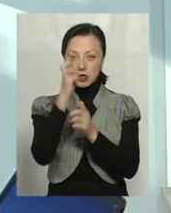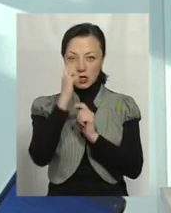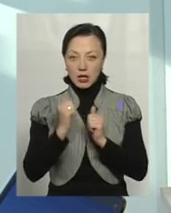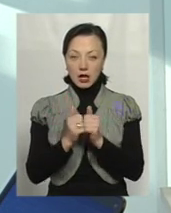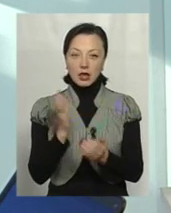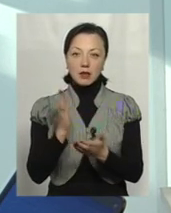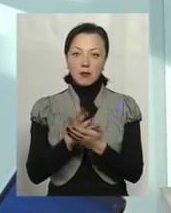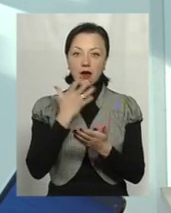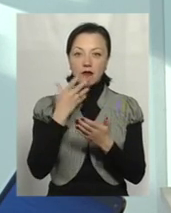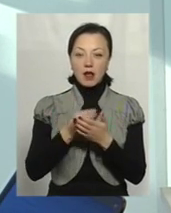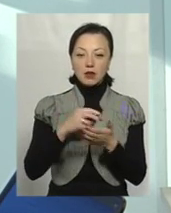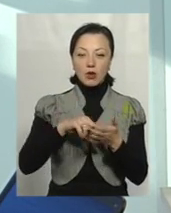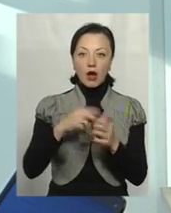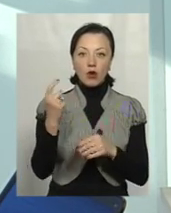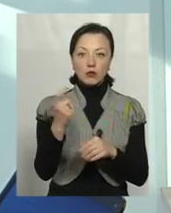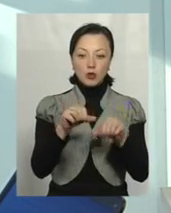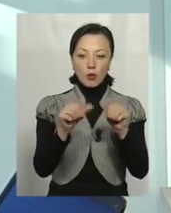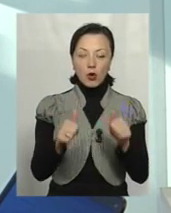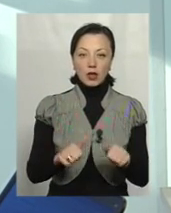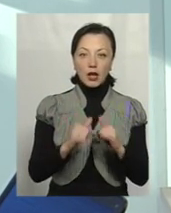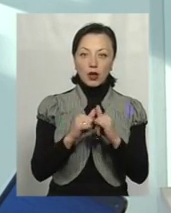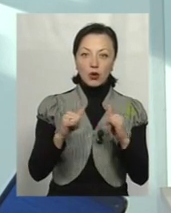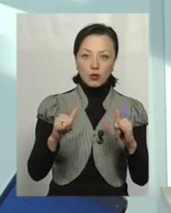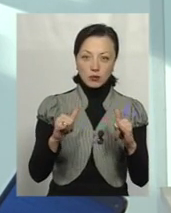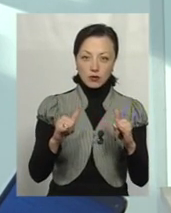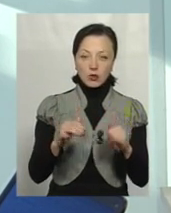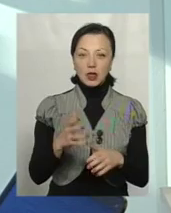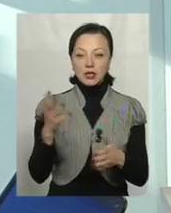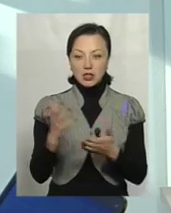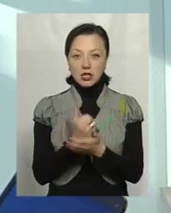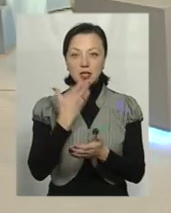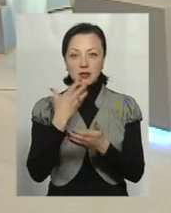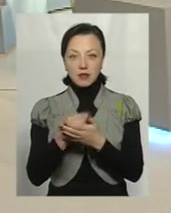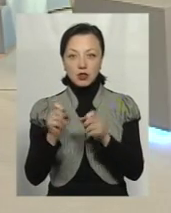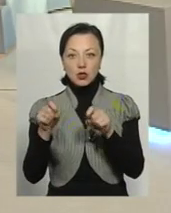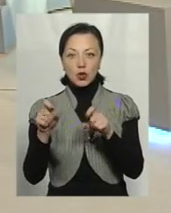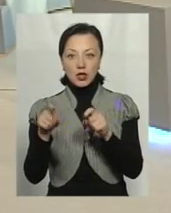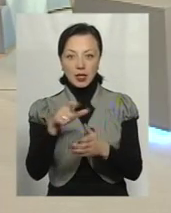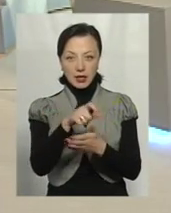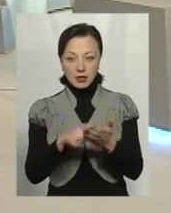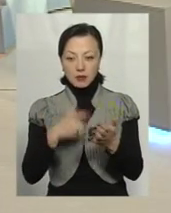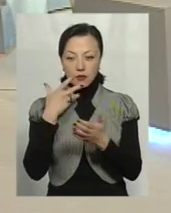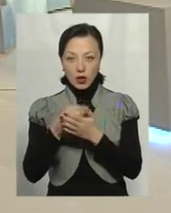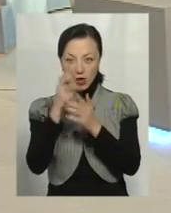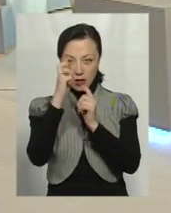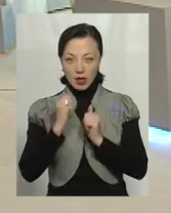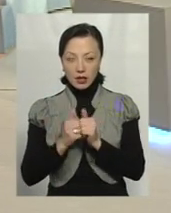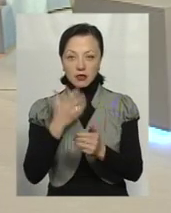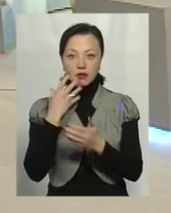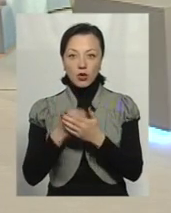економічну модель розвитку. Тобто знайшла свій золотий рецепт для своєї країни, для своєї території? Безумовно.